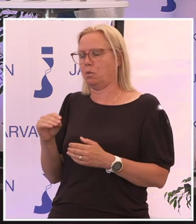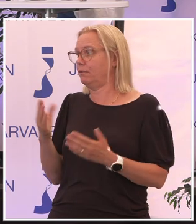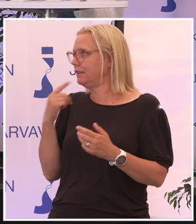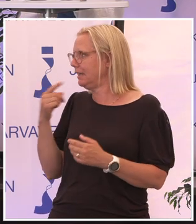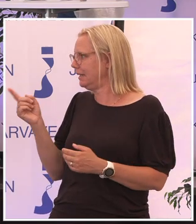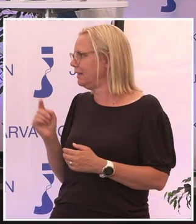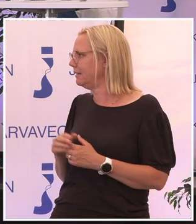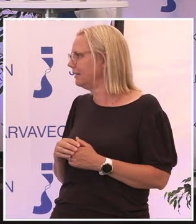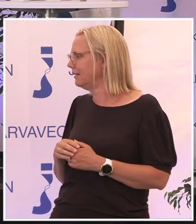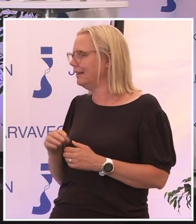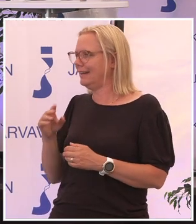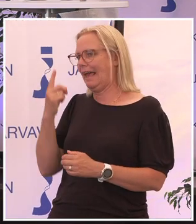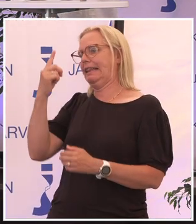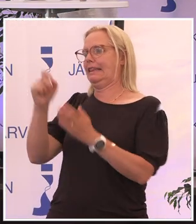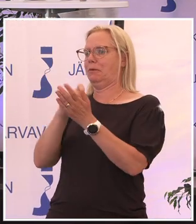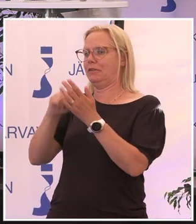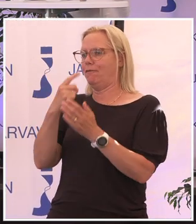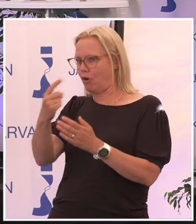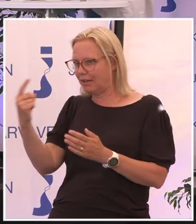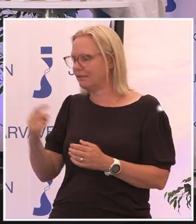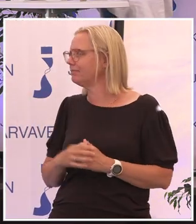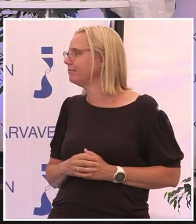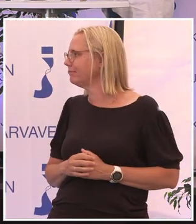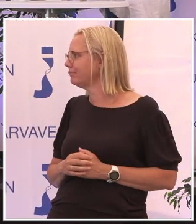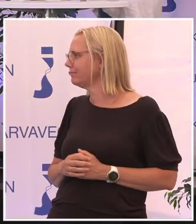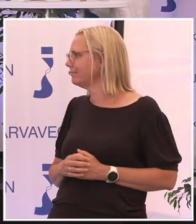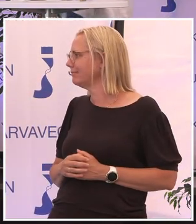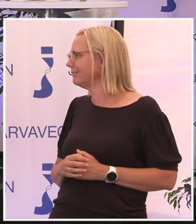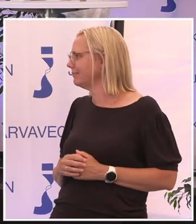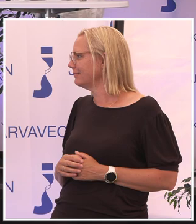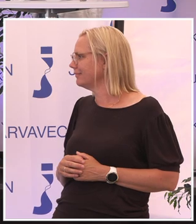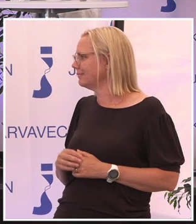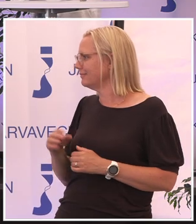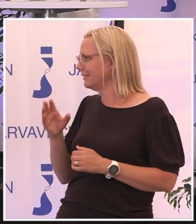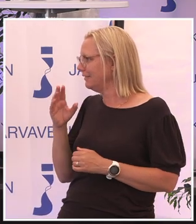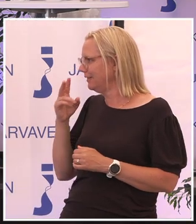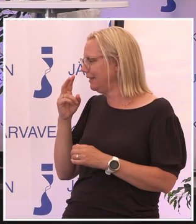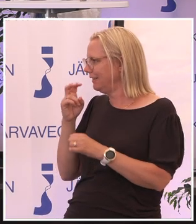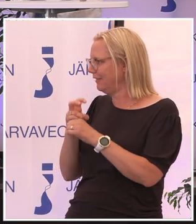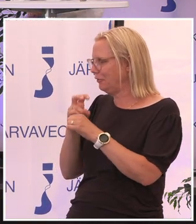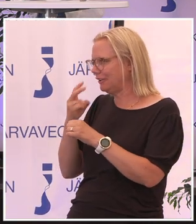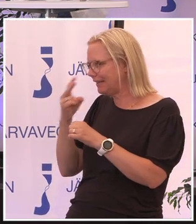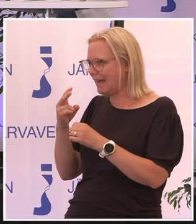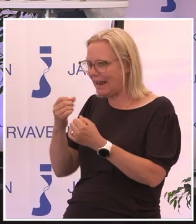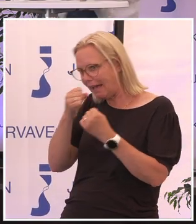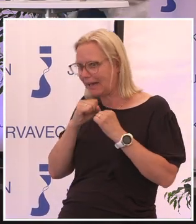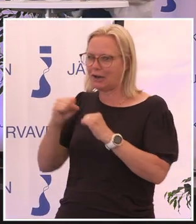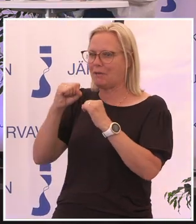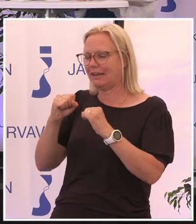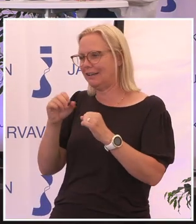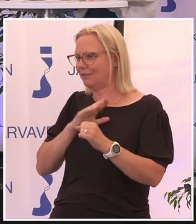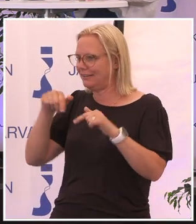säger ni? Har ni ett tipsvar? Vi ska ju plocka engagemanget och brinnet som finns i tältet nu.